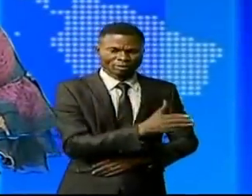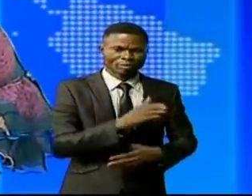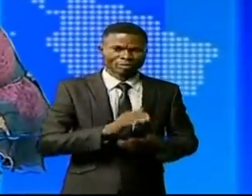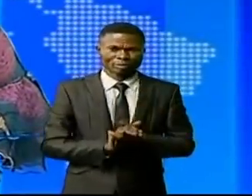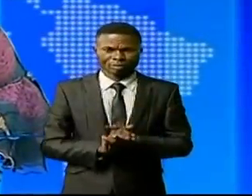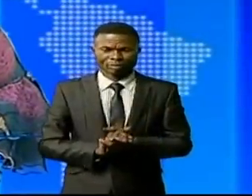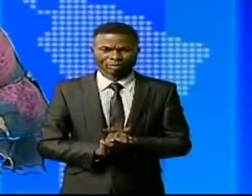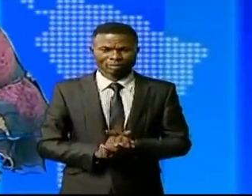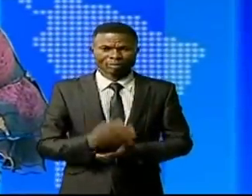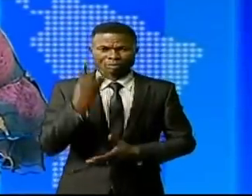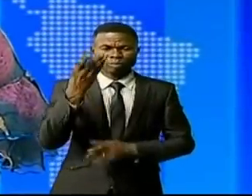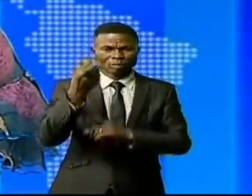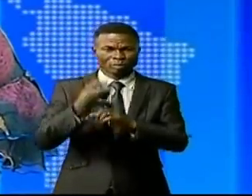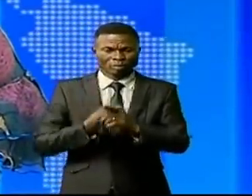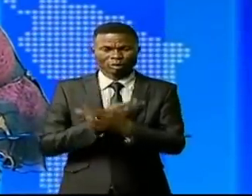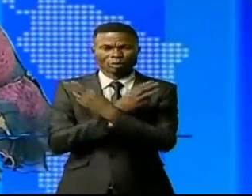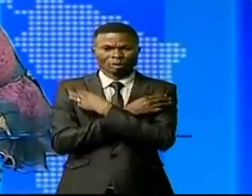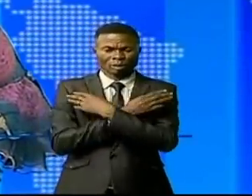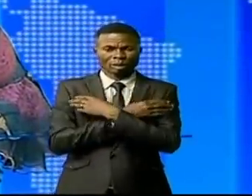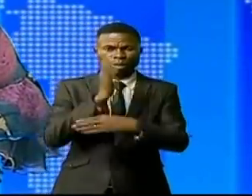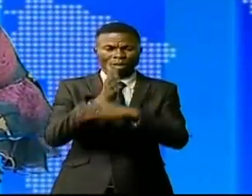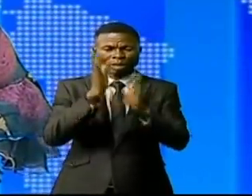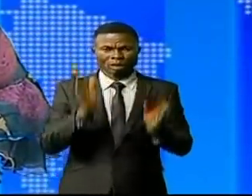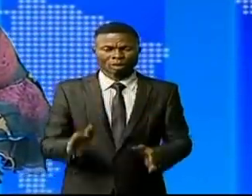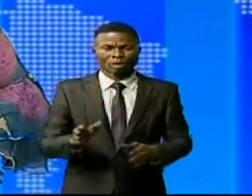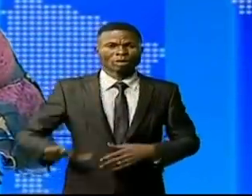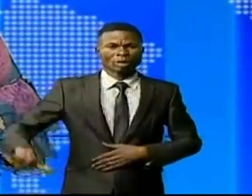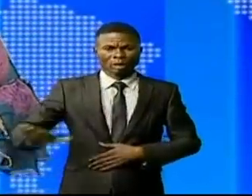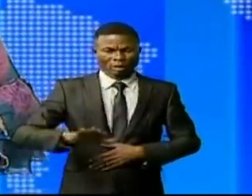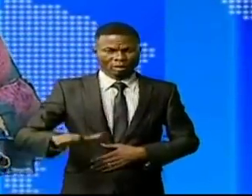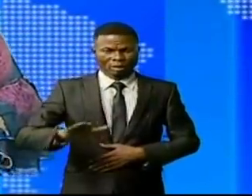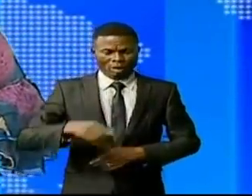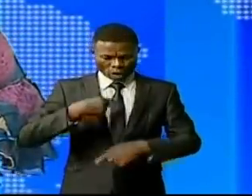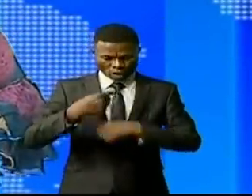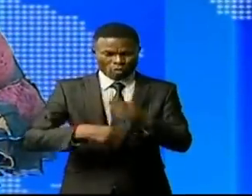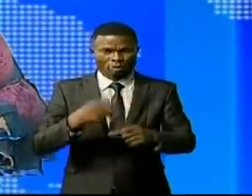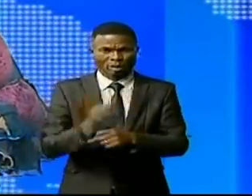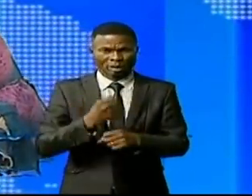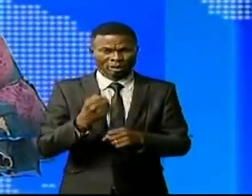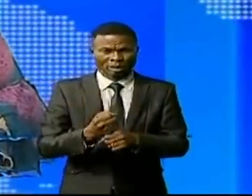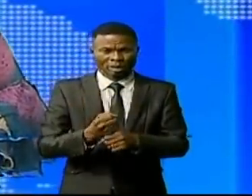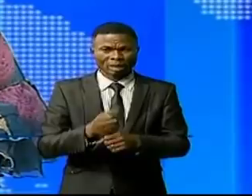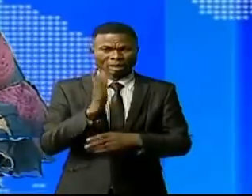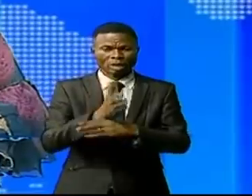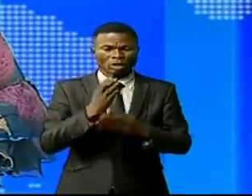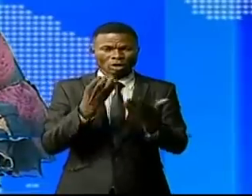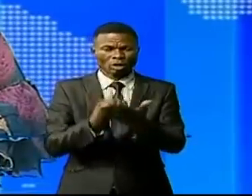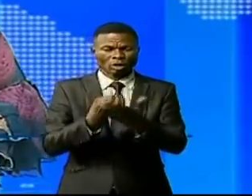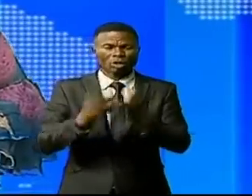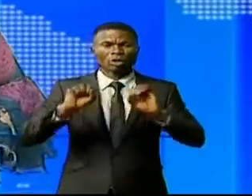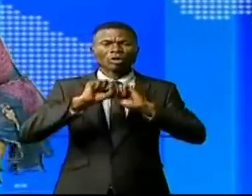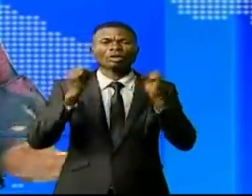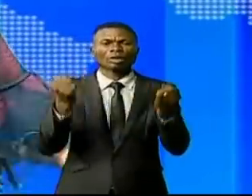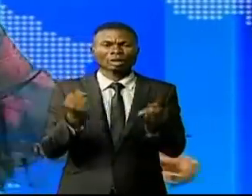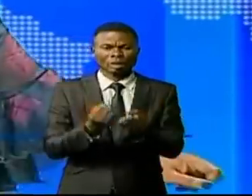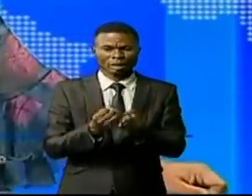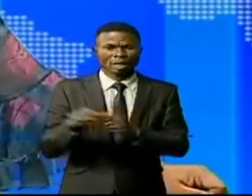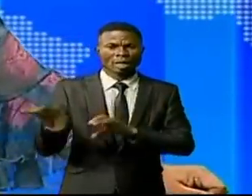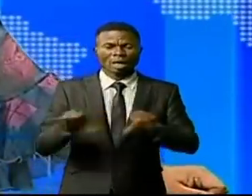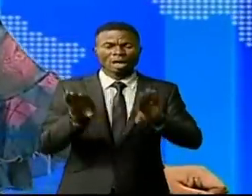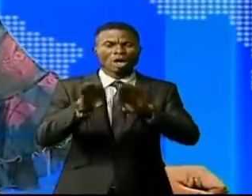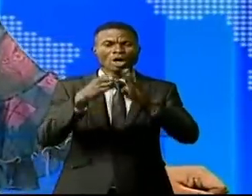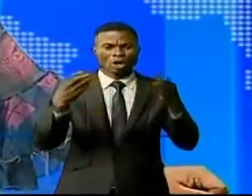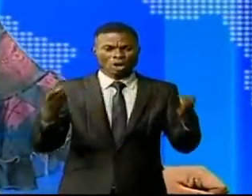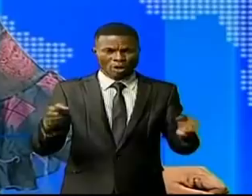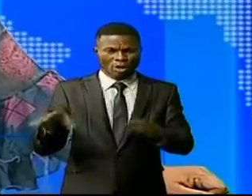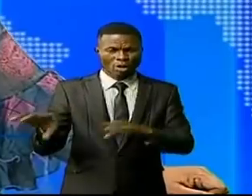Après quatre mois de vacances, les conseillers de la République viennent de reprendre le chemin du Conseil économique et social. La cérémonie d'ouverture